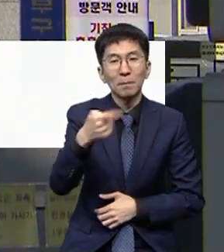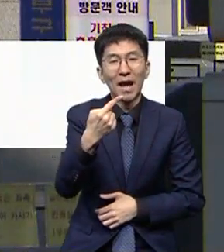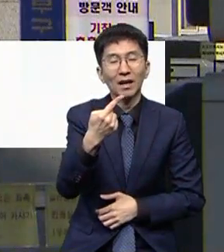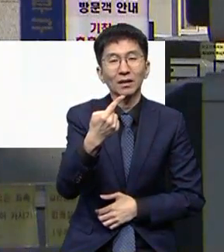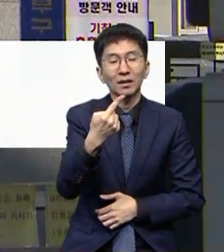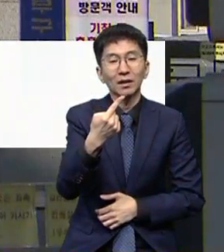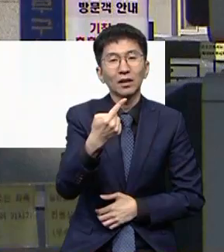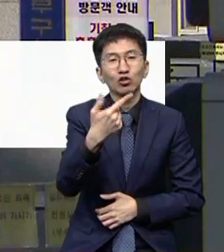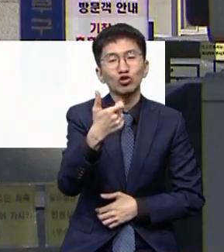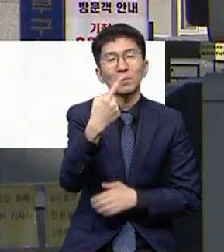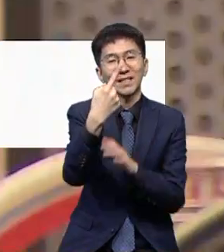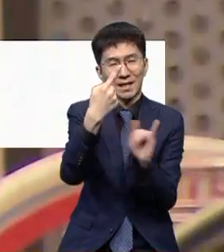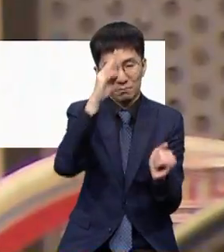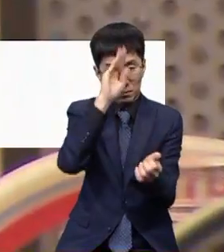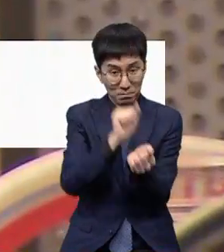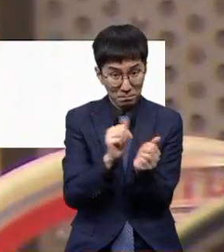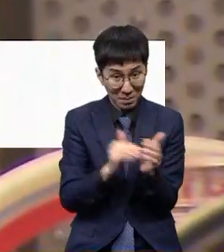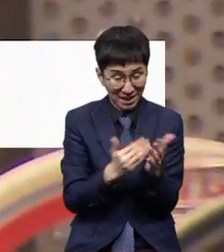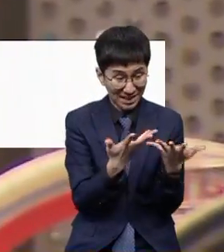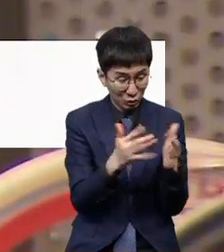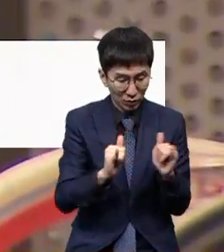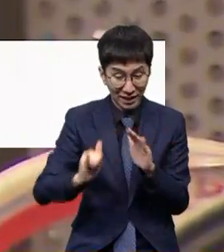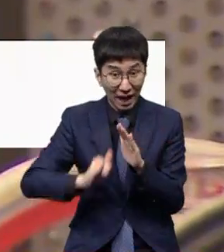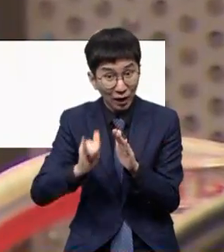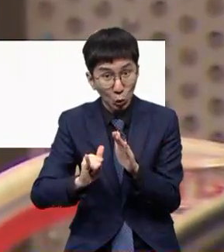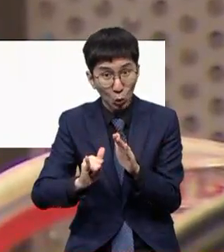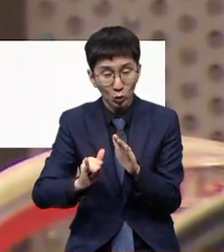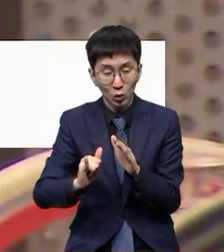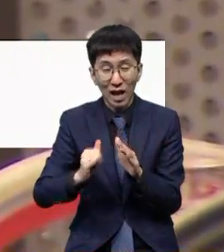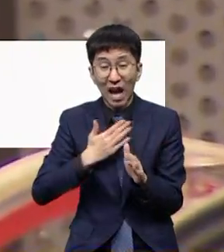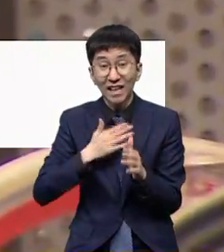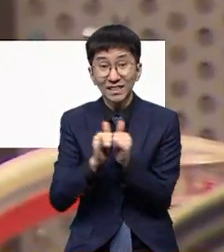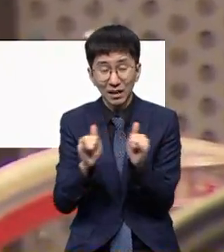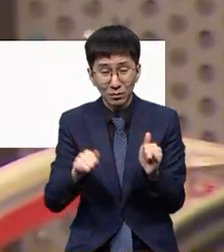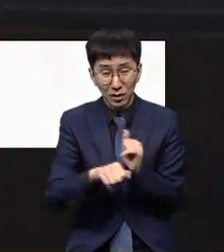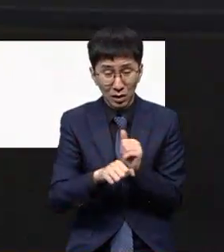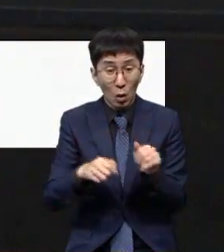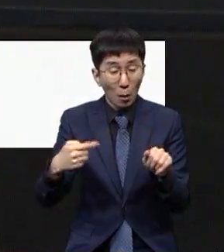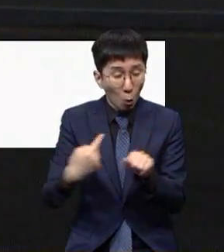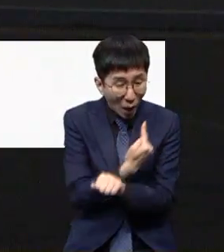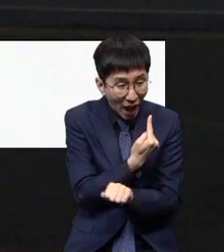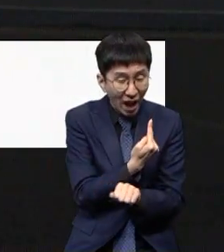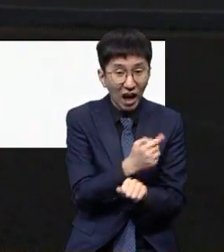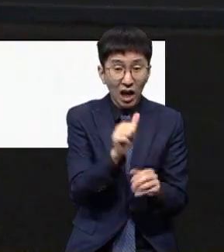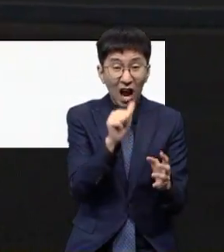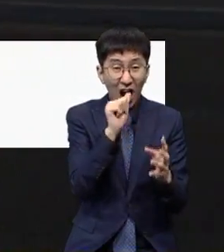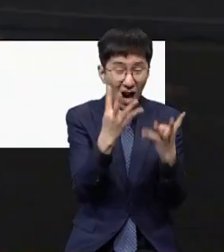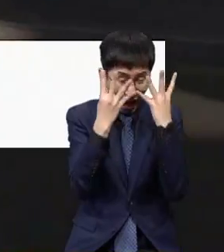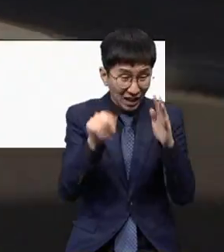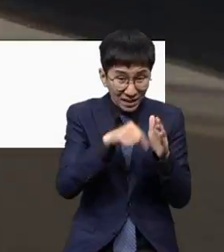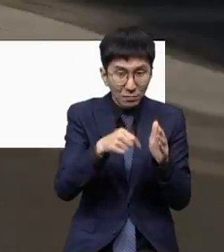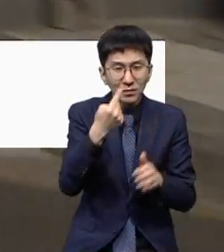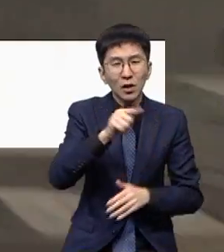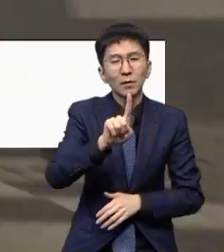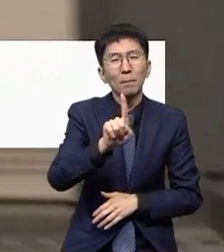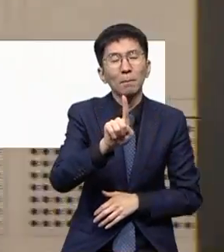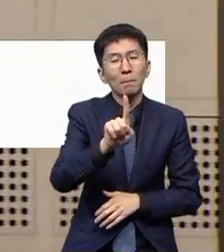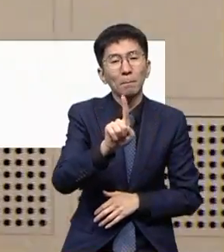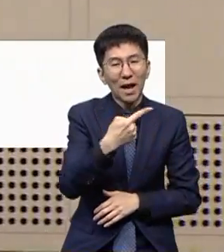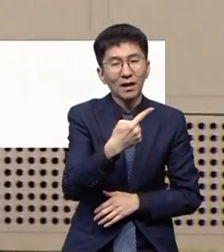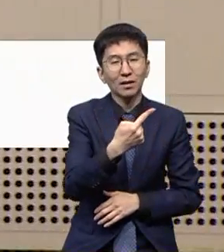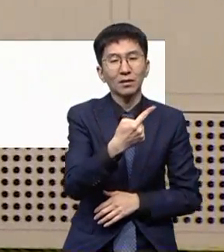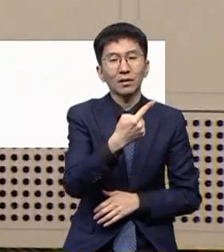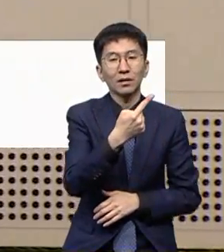기록했습니다. 직원이나 가족, 지인을 제외한 수용자만 따져봐도 1,119명, 전국 교정시설